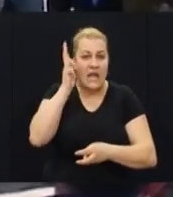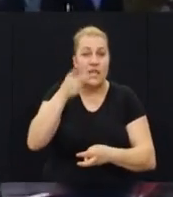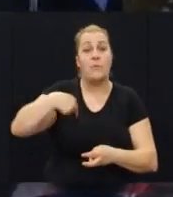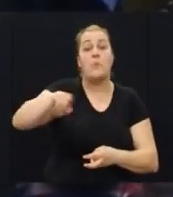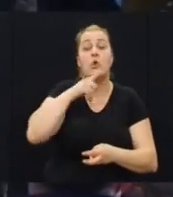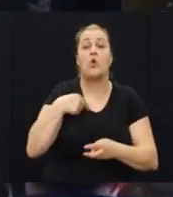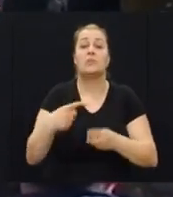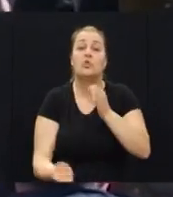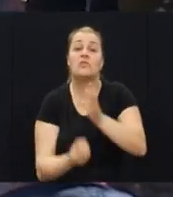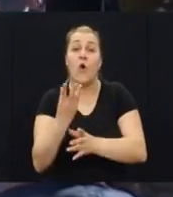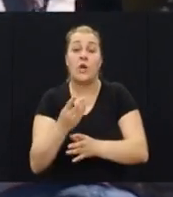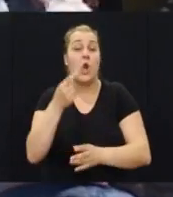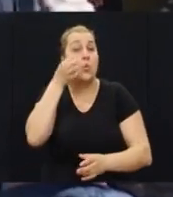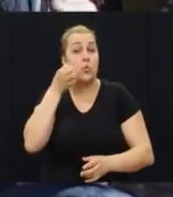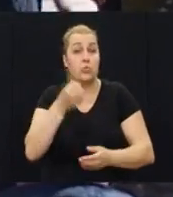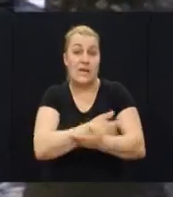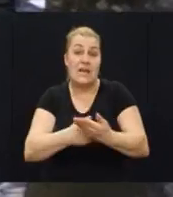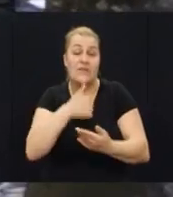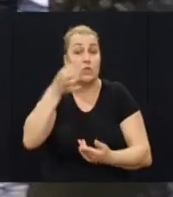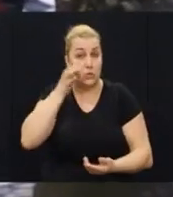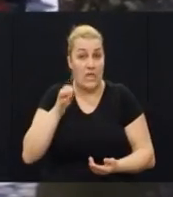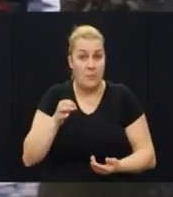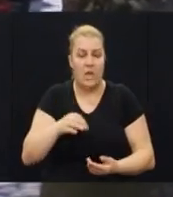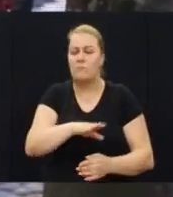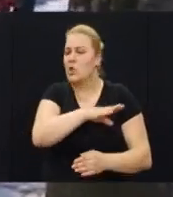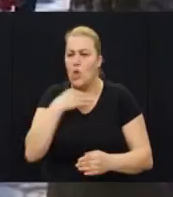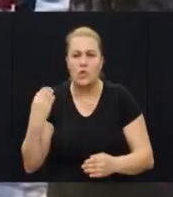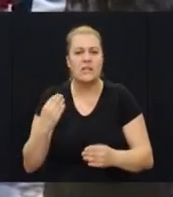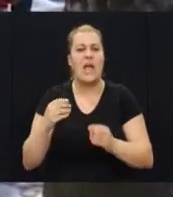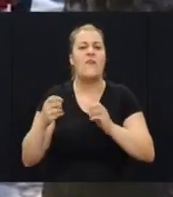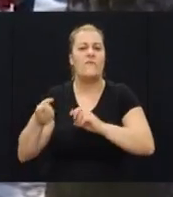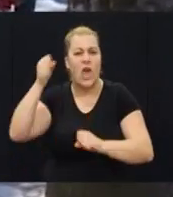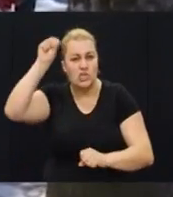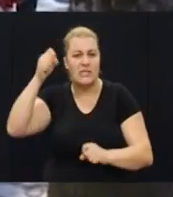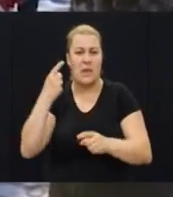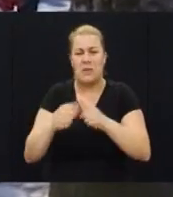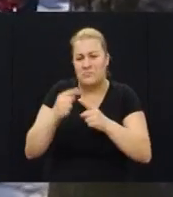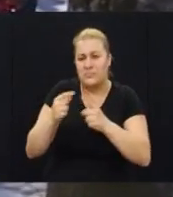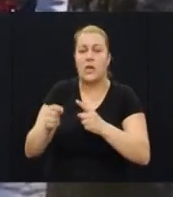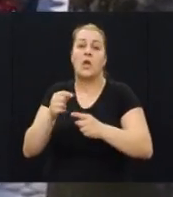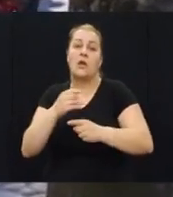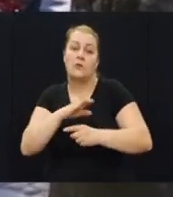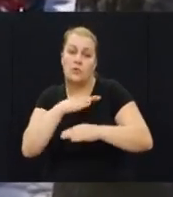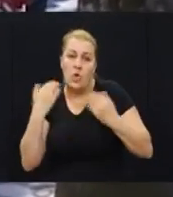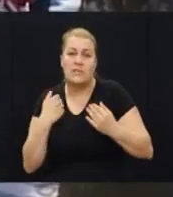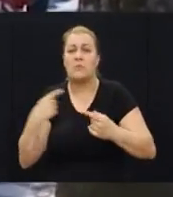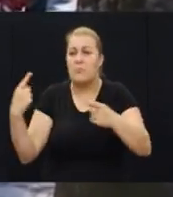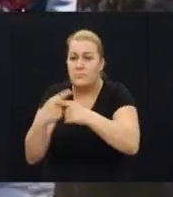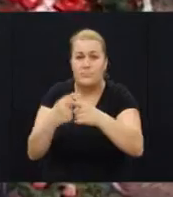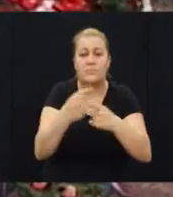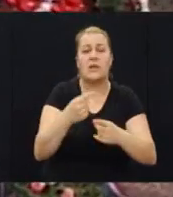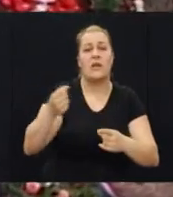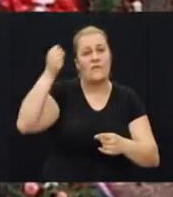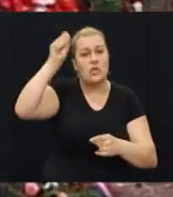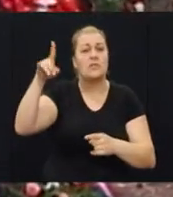stvorili u krvi i suzama. Dosta je više fašizma i antifašizma, dosta je zajednički obranj svih hrvatskih krajeva kada smo se obračunavali sa